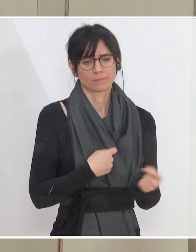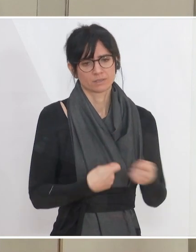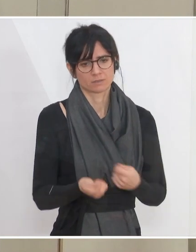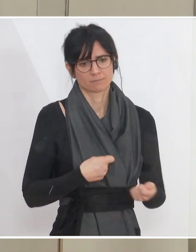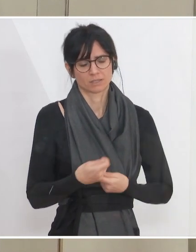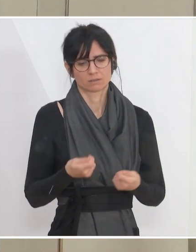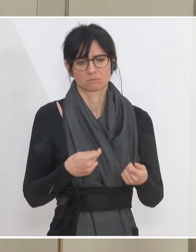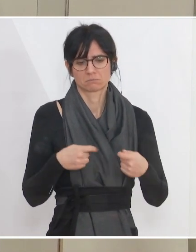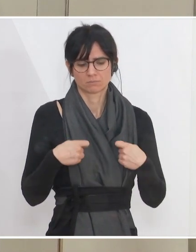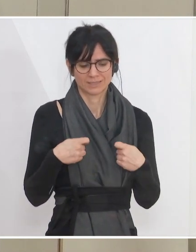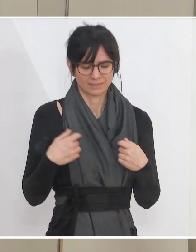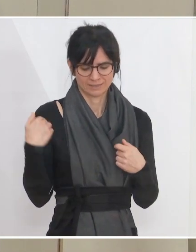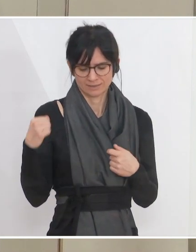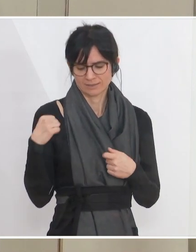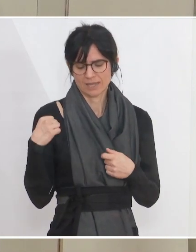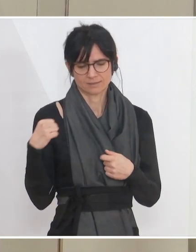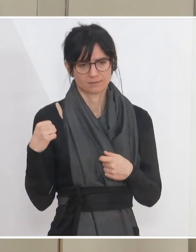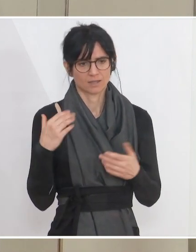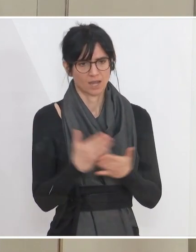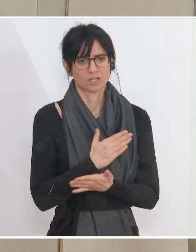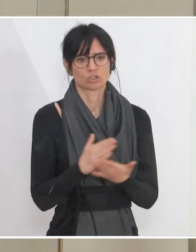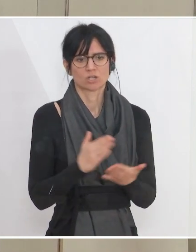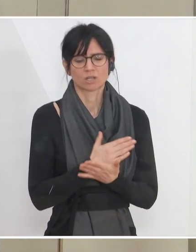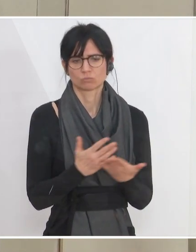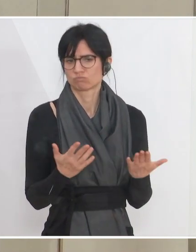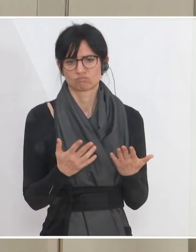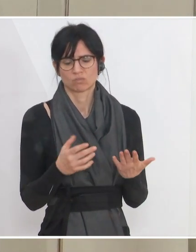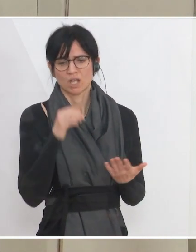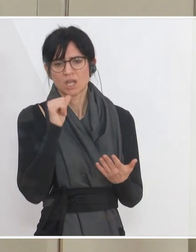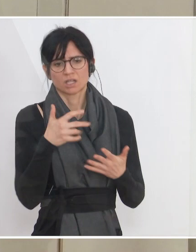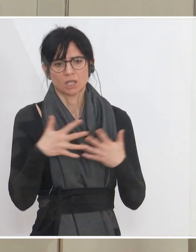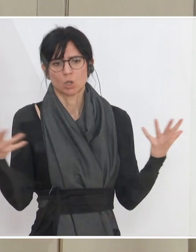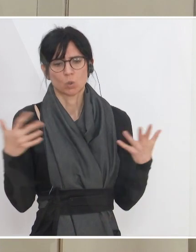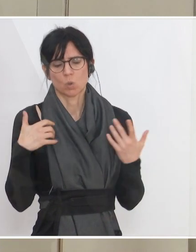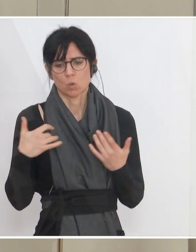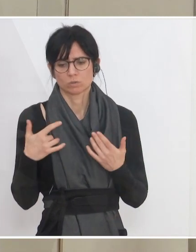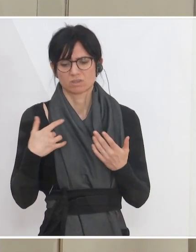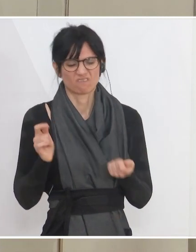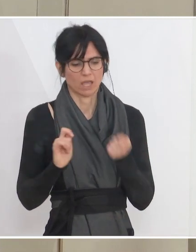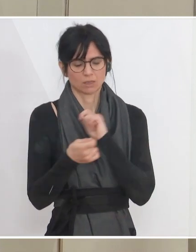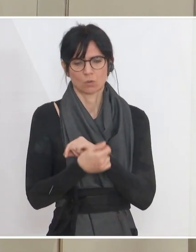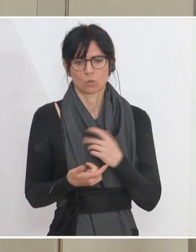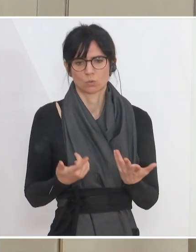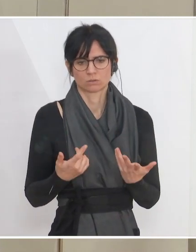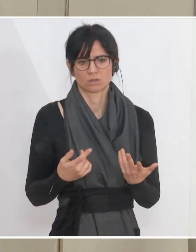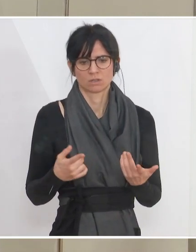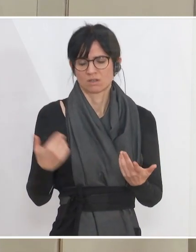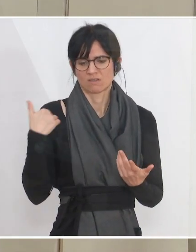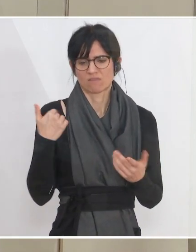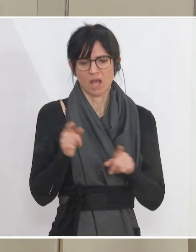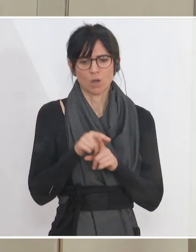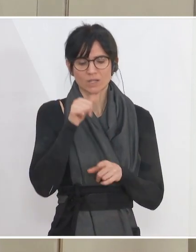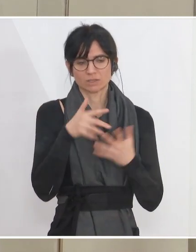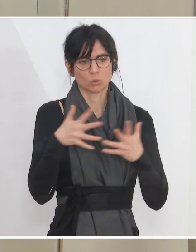gibt es jetzt aufgrund der gestrigen Entscheidung keine ganz großen Auswirkungen. Es waren ja auch keine ganz großen Öffnungen